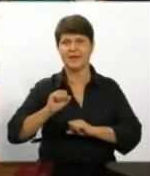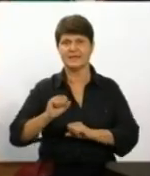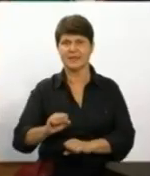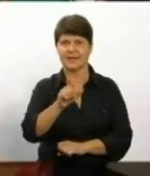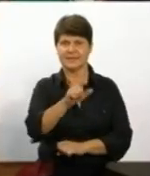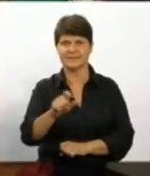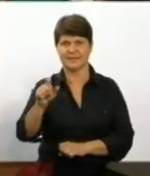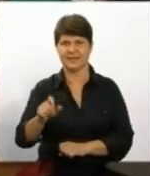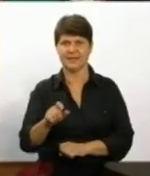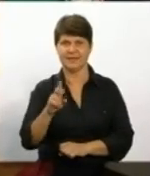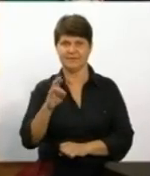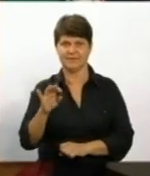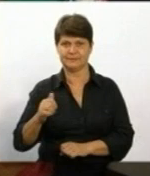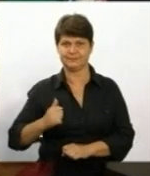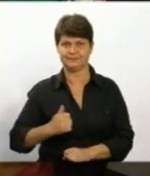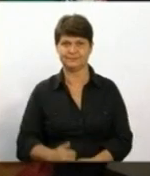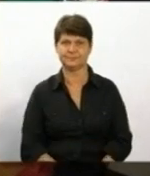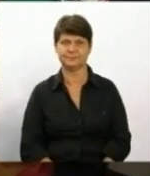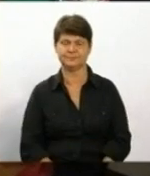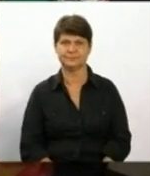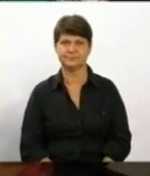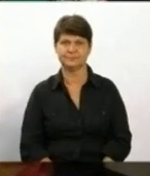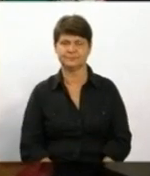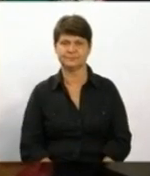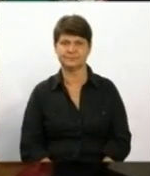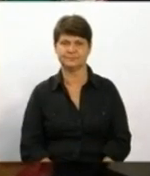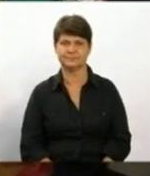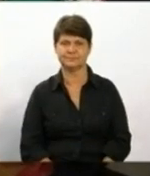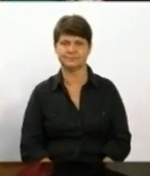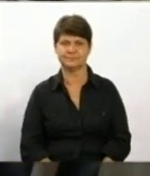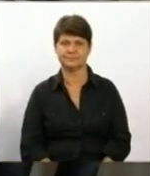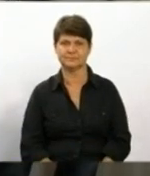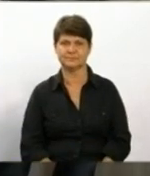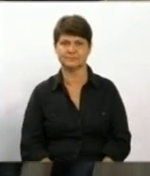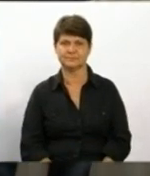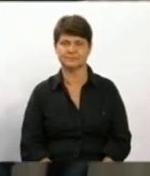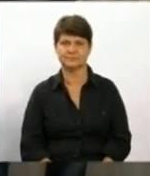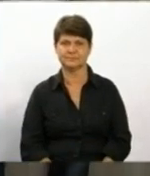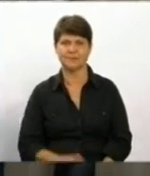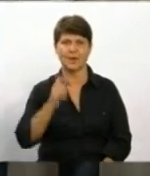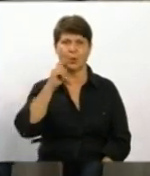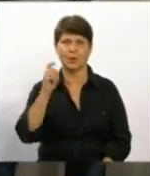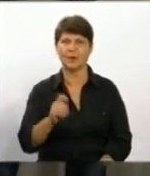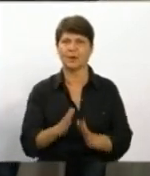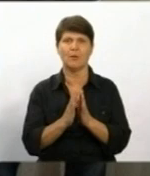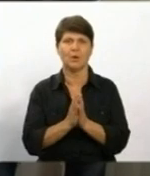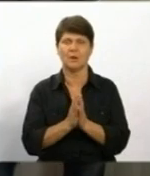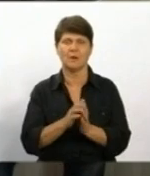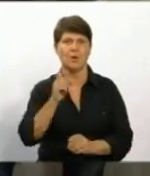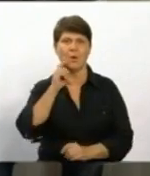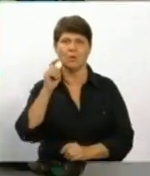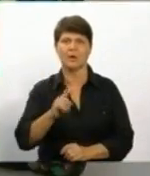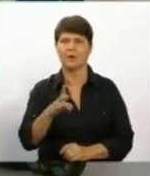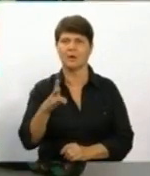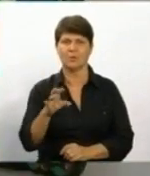Я слова і любов поєднаю єдину. Україна – молитва моя. Україна!